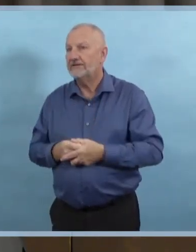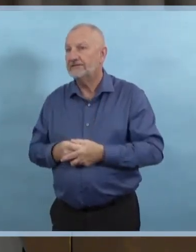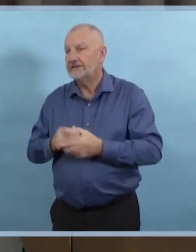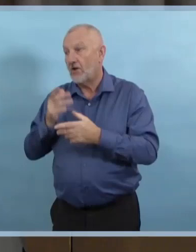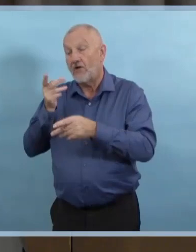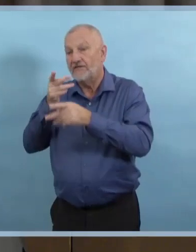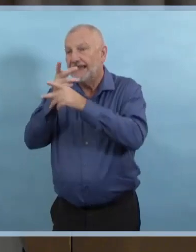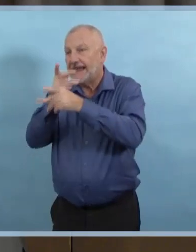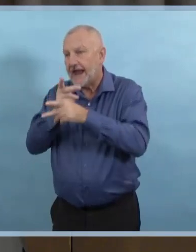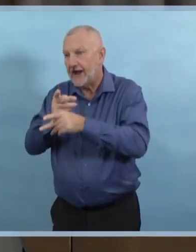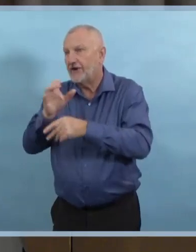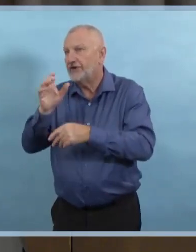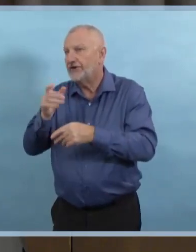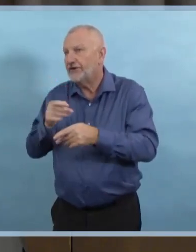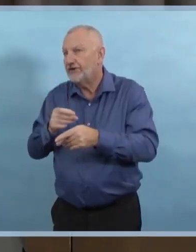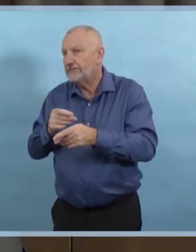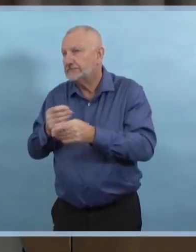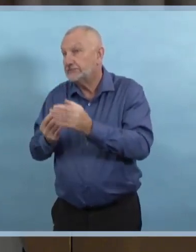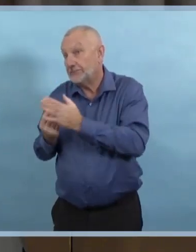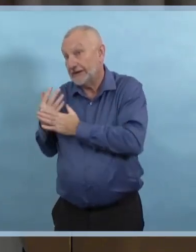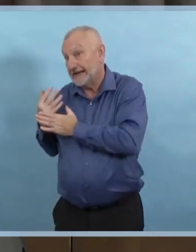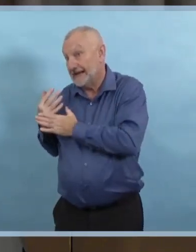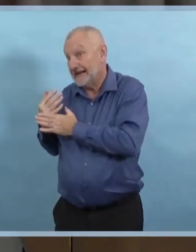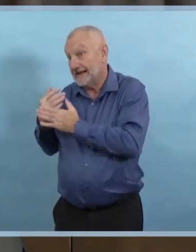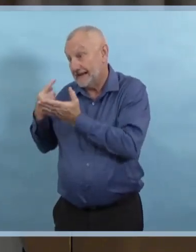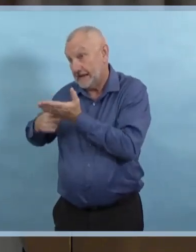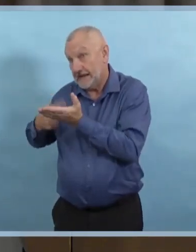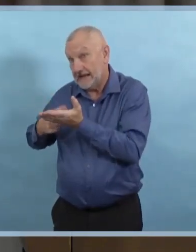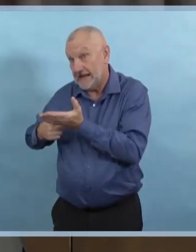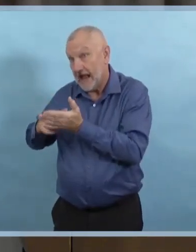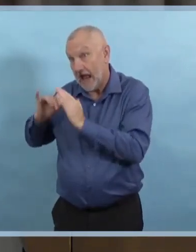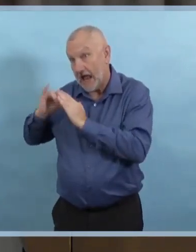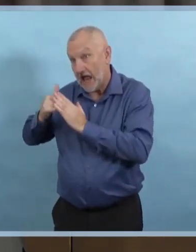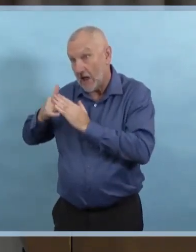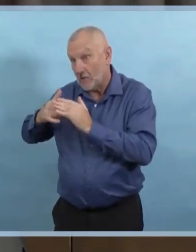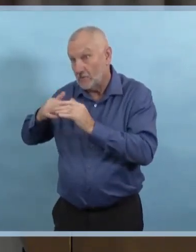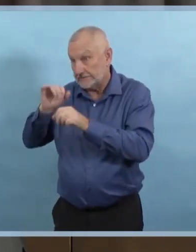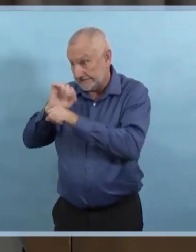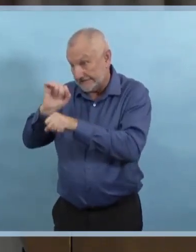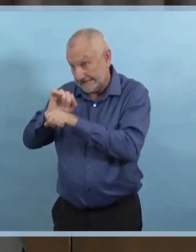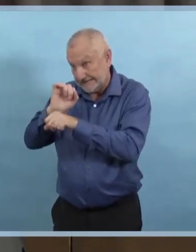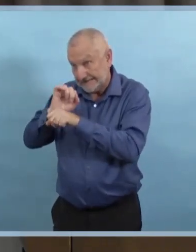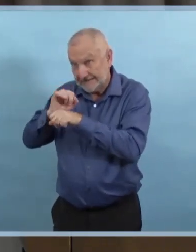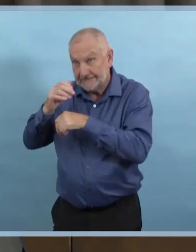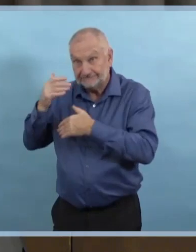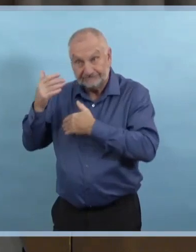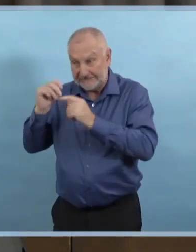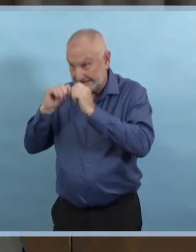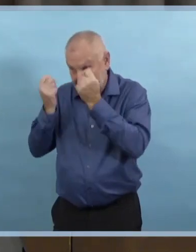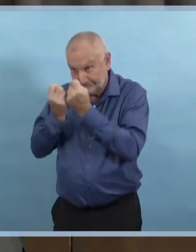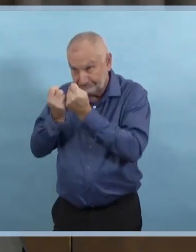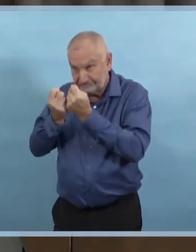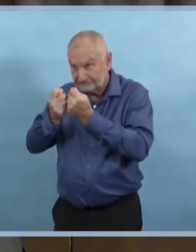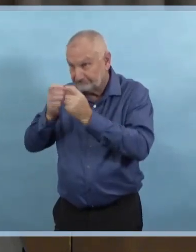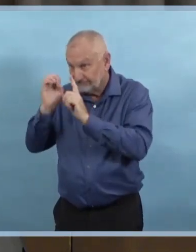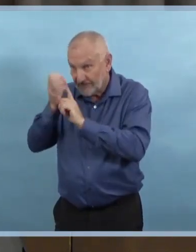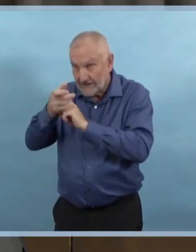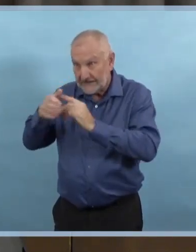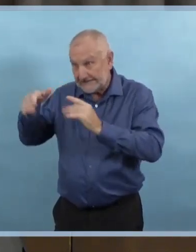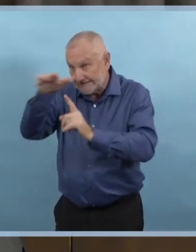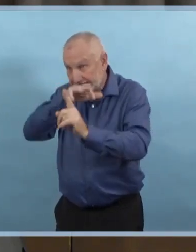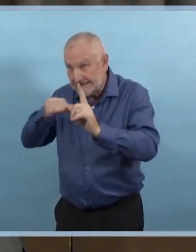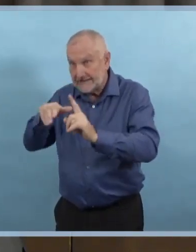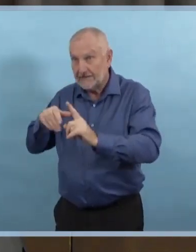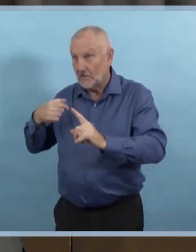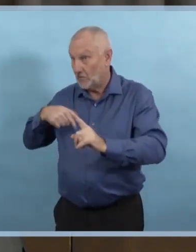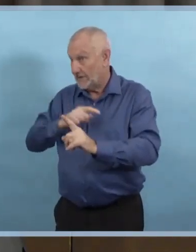la portée entière de notre pratique dans une équipe pour pouvoir s'occuper des besoins des patients? Alors, les équipes examinent les